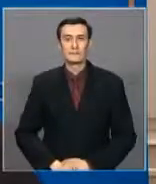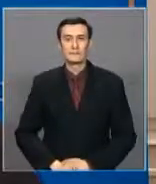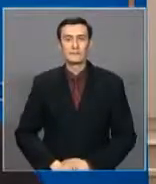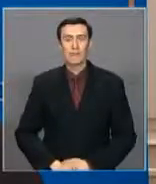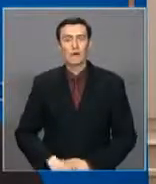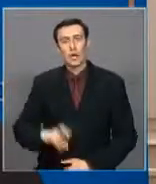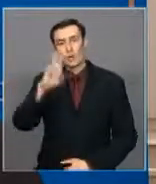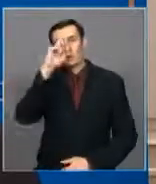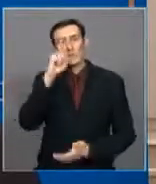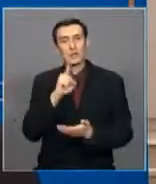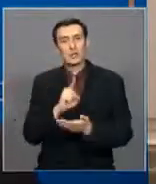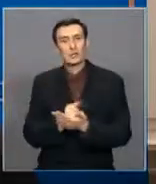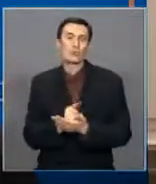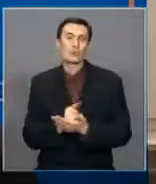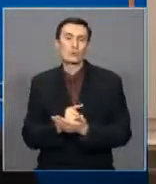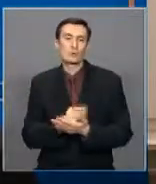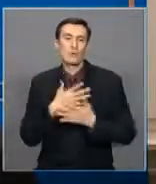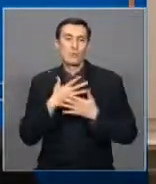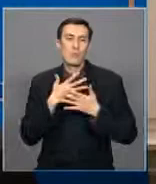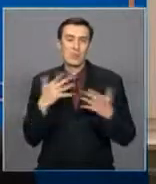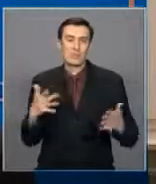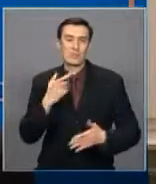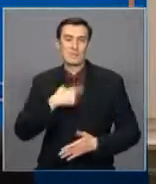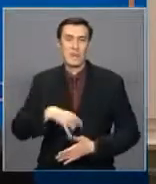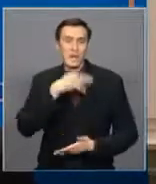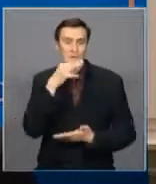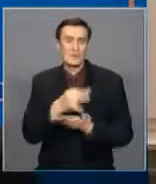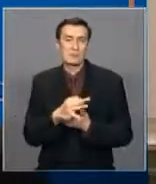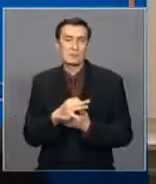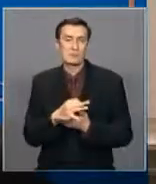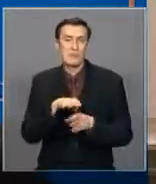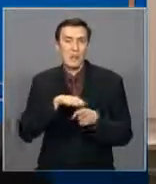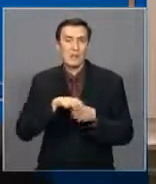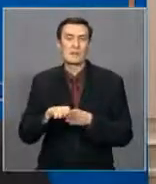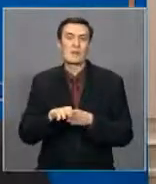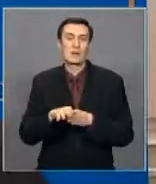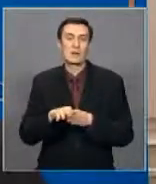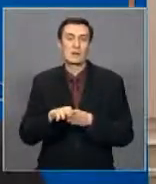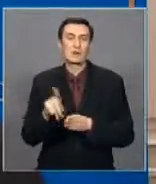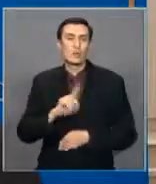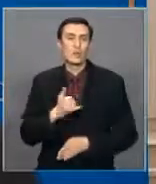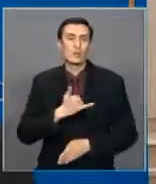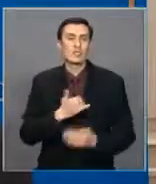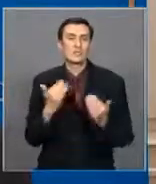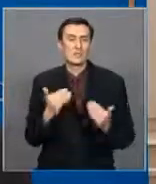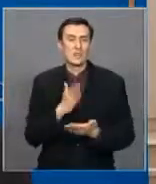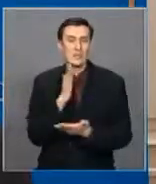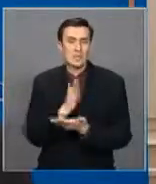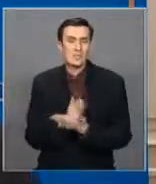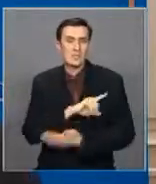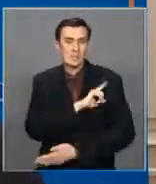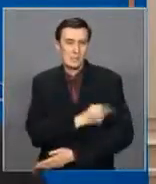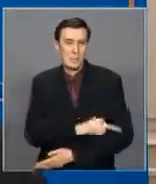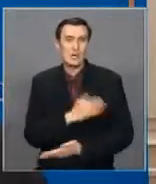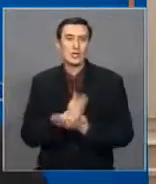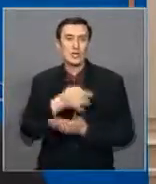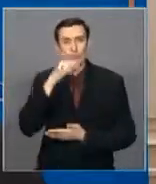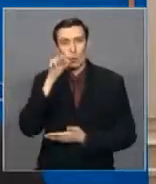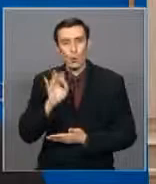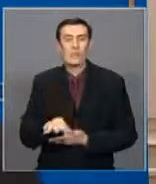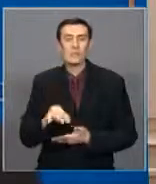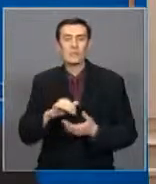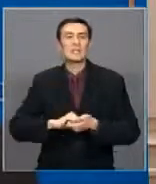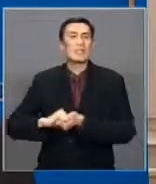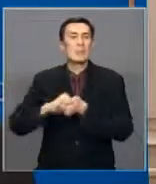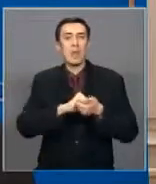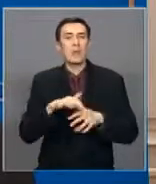Государство должно взять на себя более широкие функции, реализовать тот потенциал, который у нас есть. У нас есть опыт функционера Ассамблей